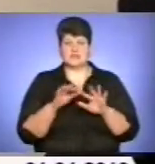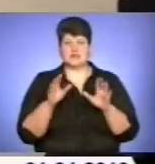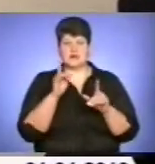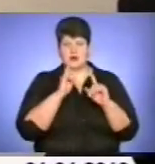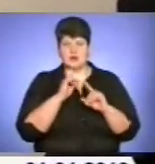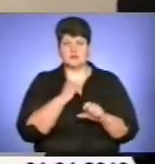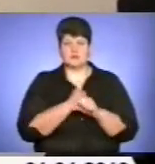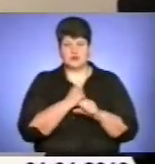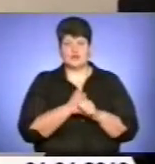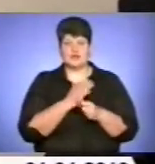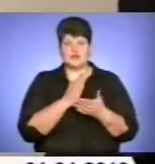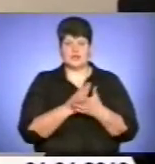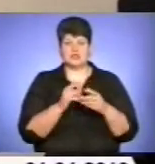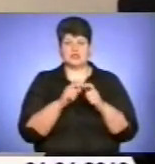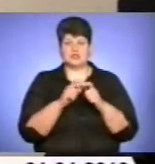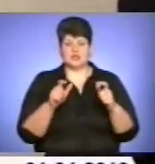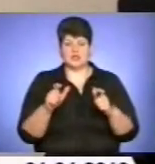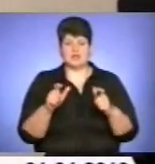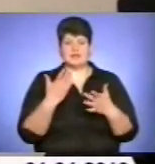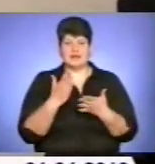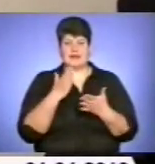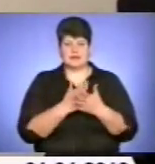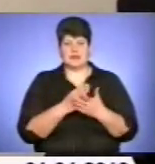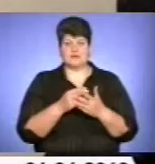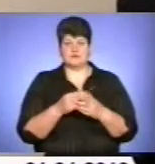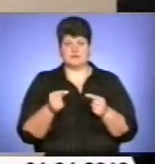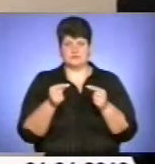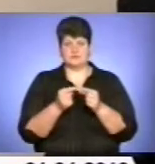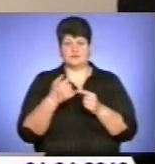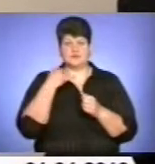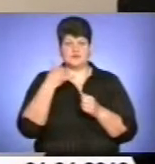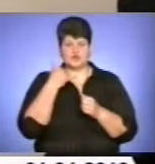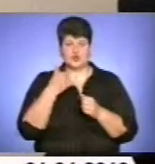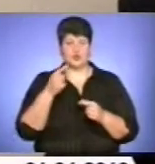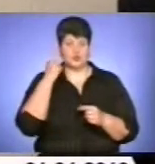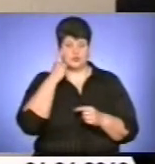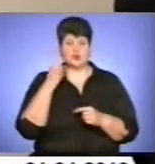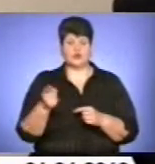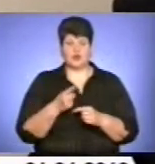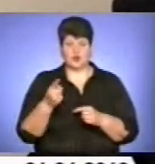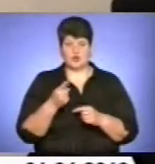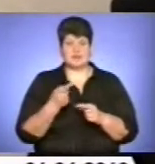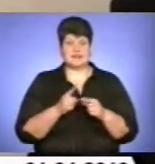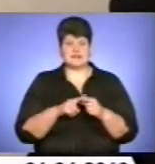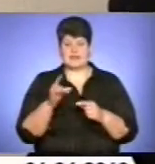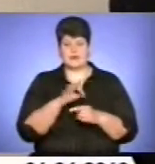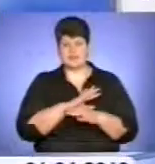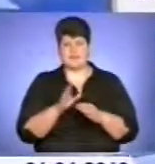мініштаб, де є чіткий зв'язок. Думаю, що Тернопільщина і на цей раз не південь.